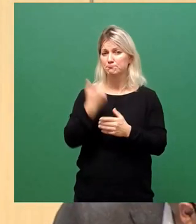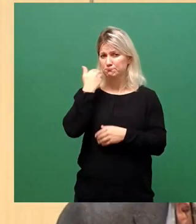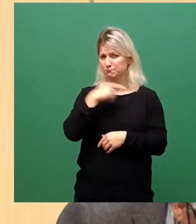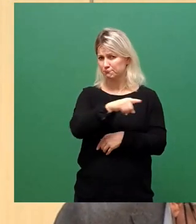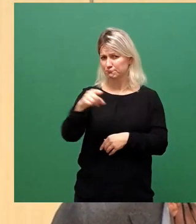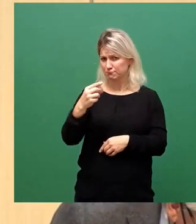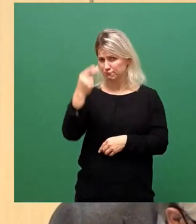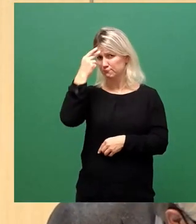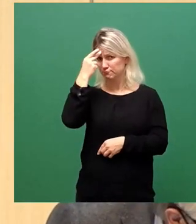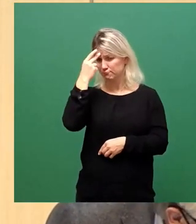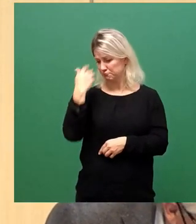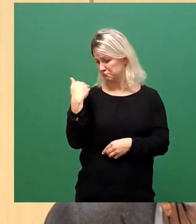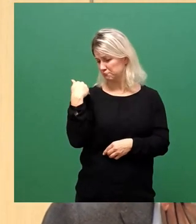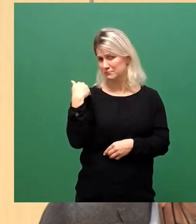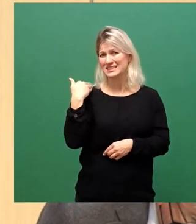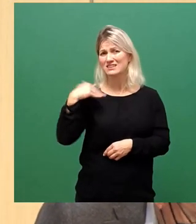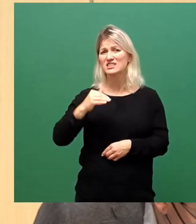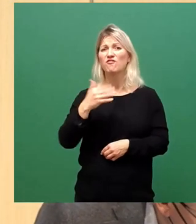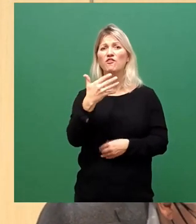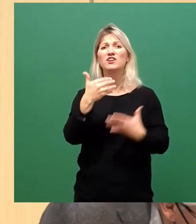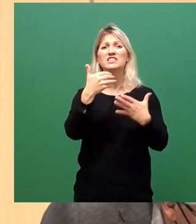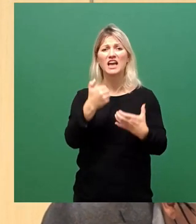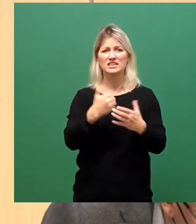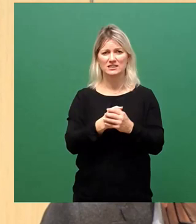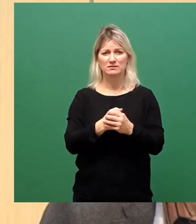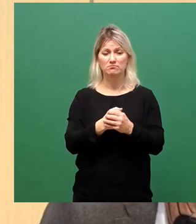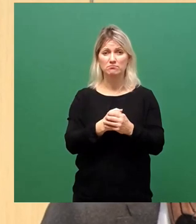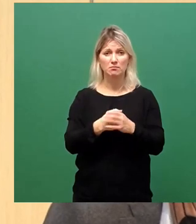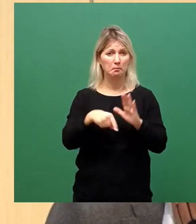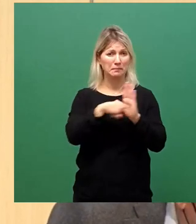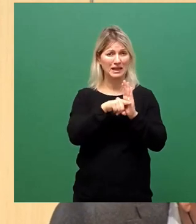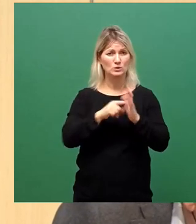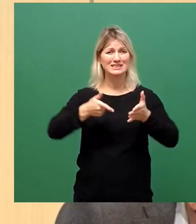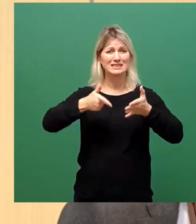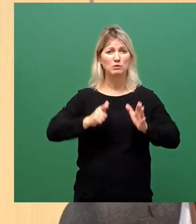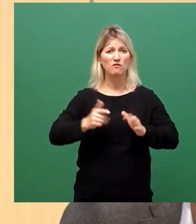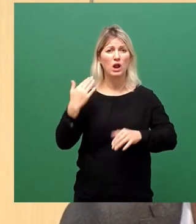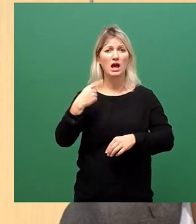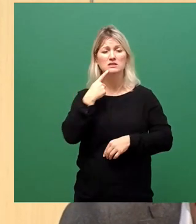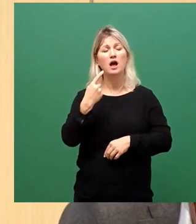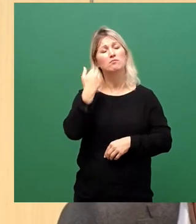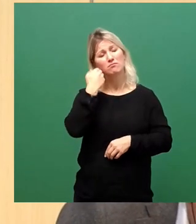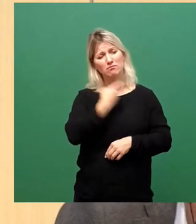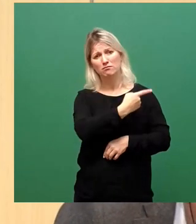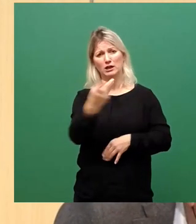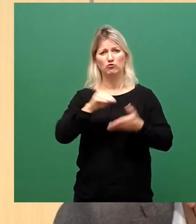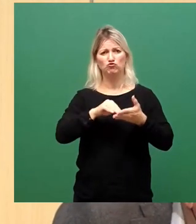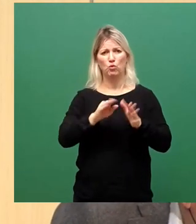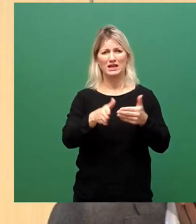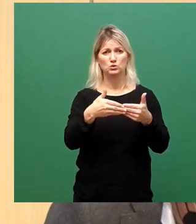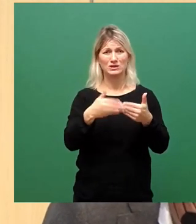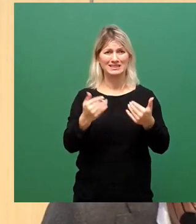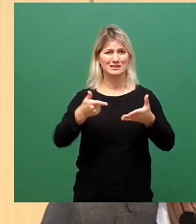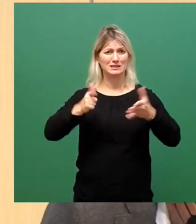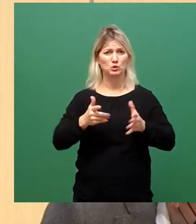allzu langer Zeit hatten wir mal 65, also 700 weniger. Damals hieß es, macht doch die Schulen zu. Wir haben jetzt 700 mehr und wir